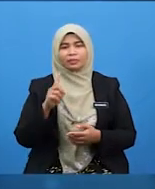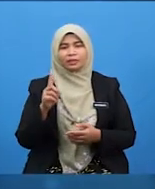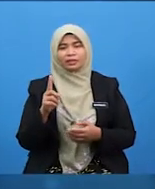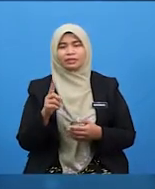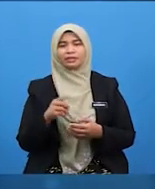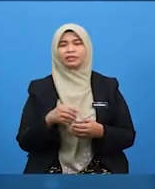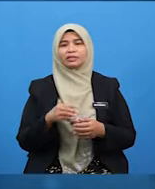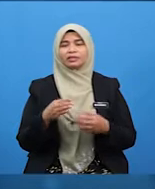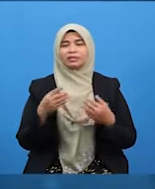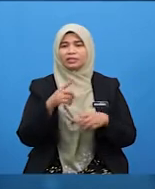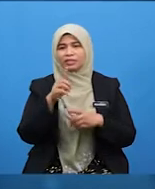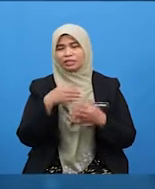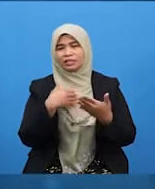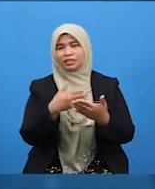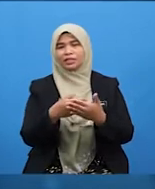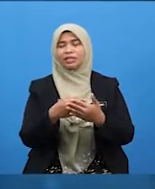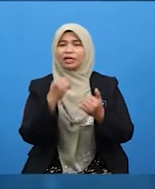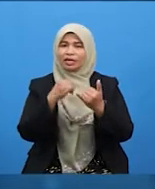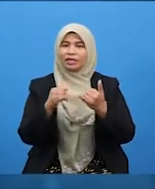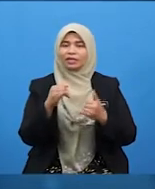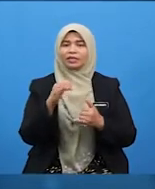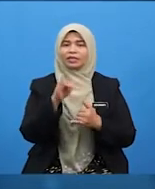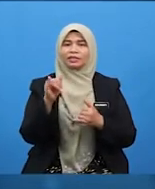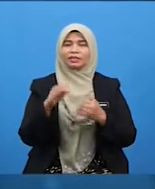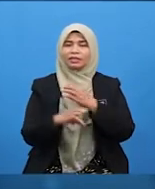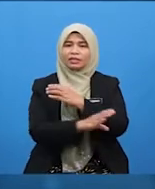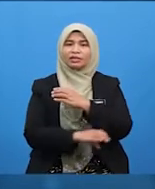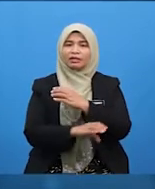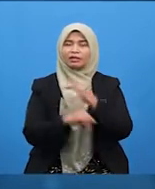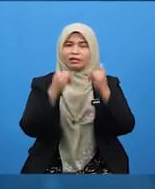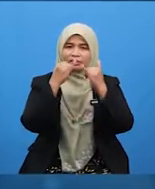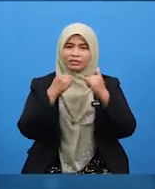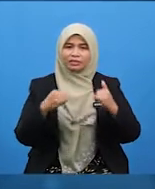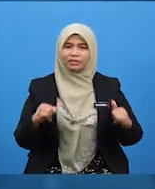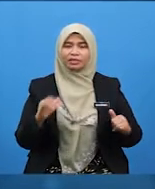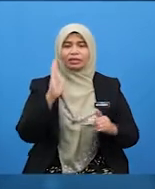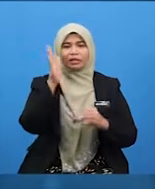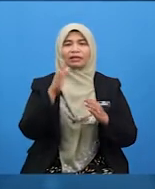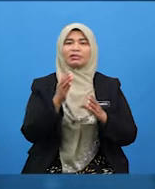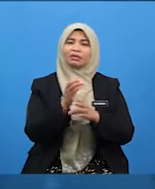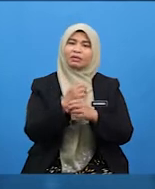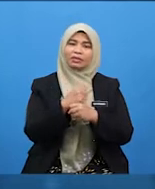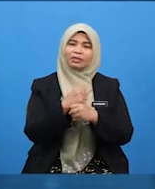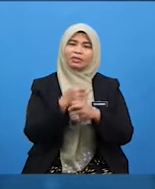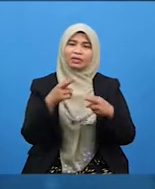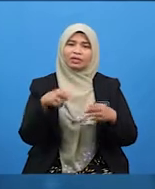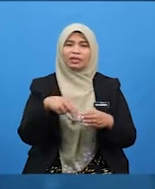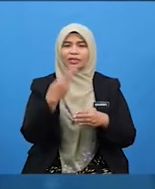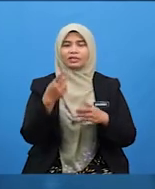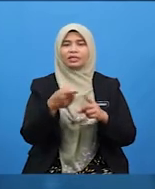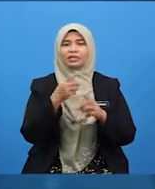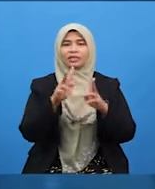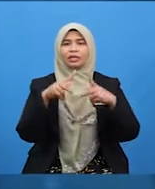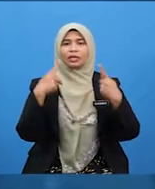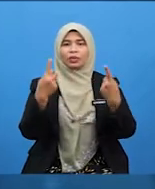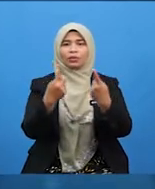Sehingga akhirnya negara yang sejahtera terbentuk hasil dari keluarga